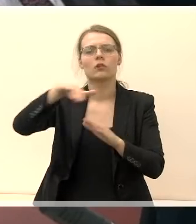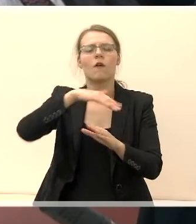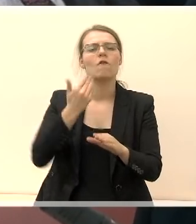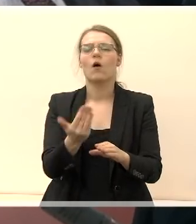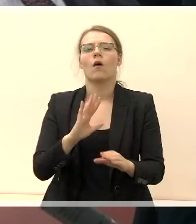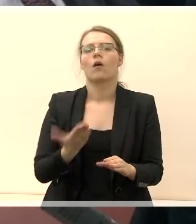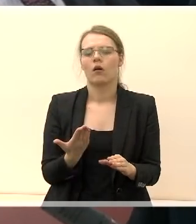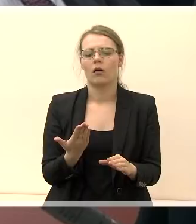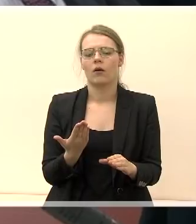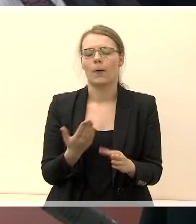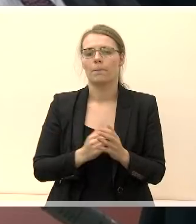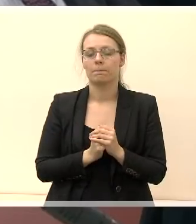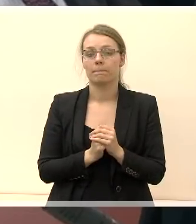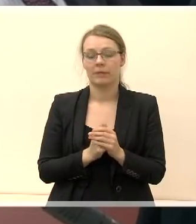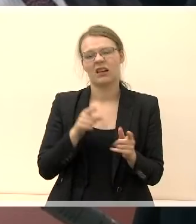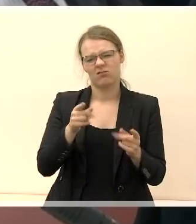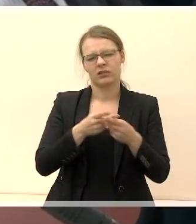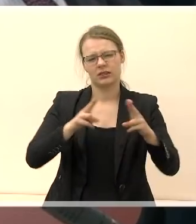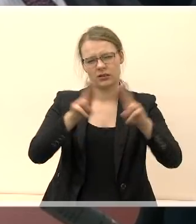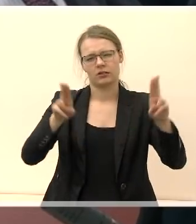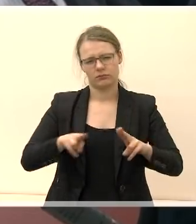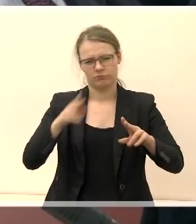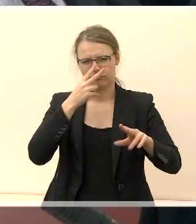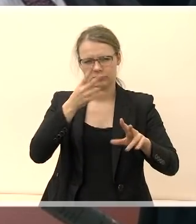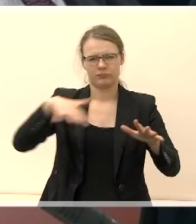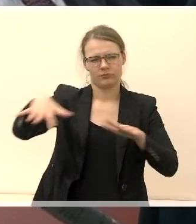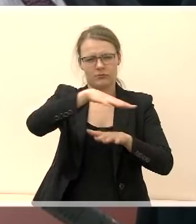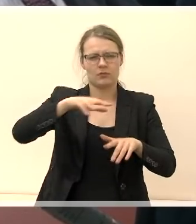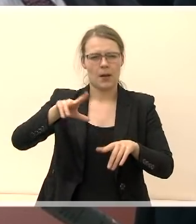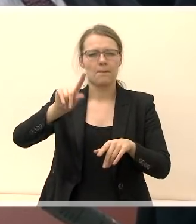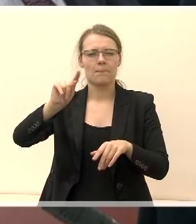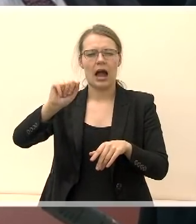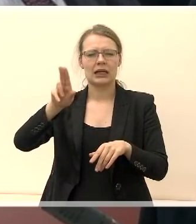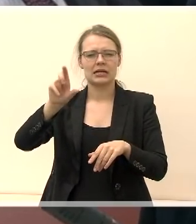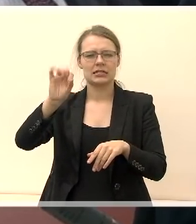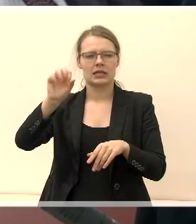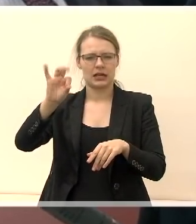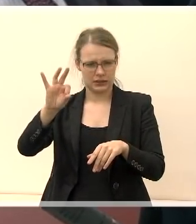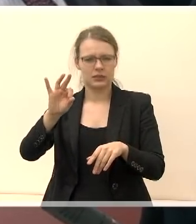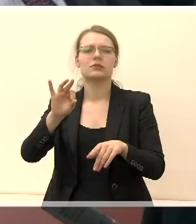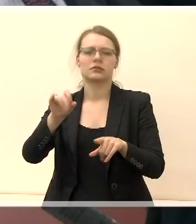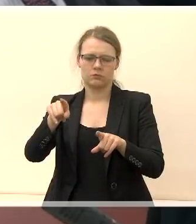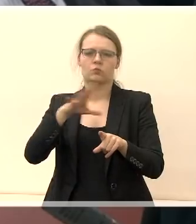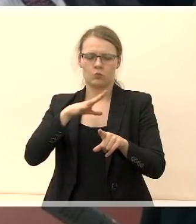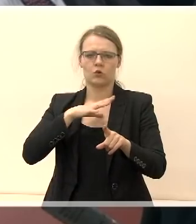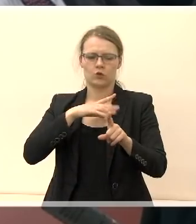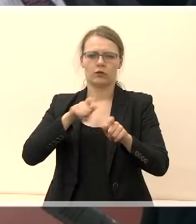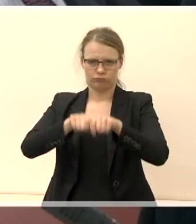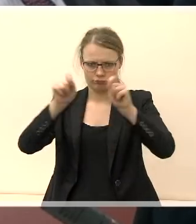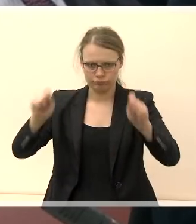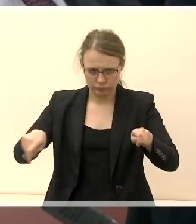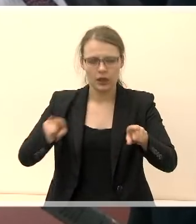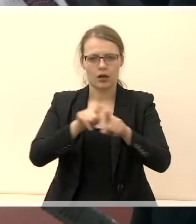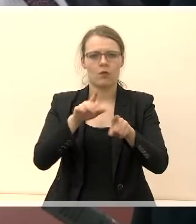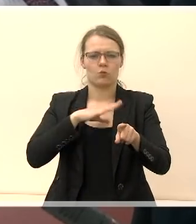nacionalinių mastų prezidentos Rolandas Paksas yra įkūręs judėjimą išėjęs iš Tvarkus ir Teisingumo partijos